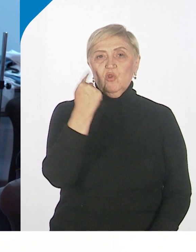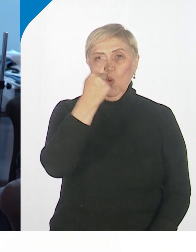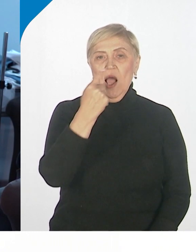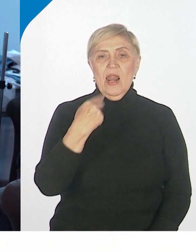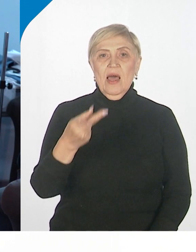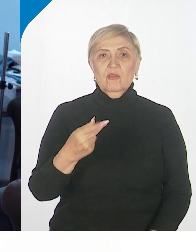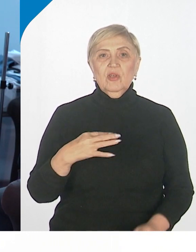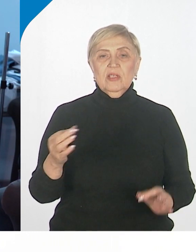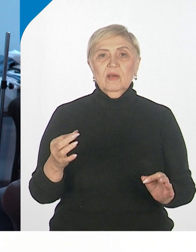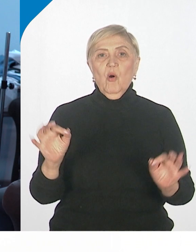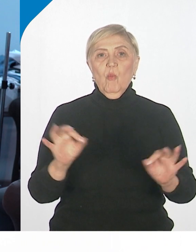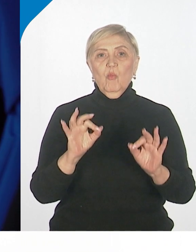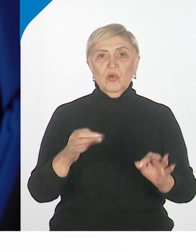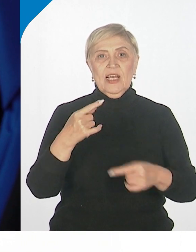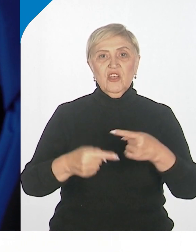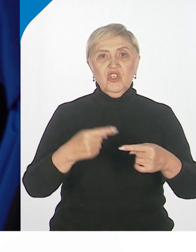вот через одежду